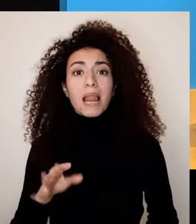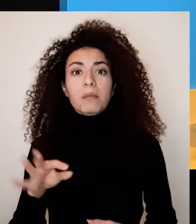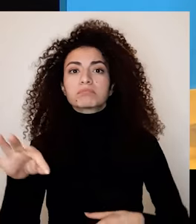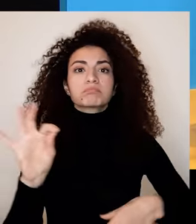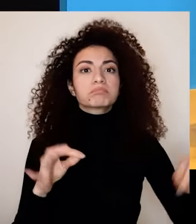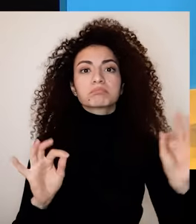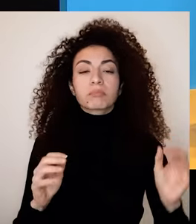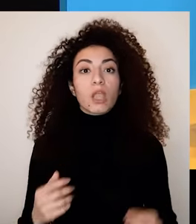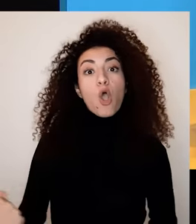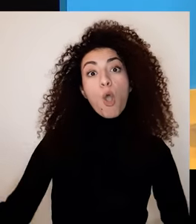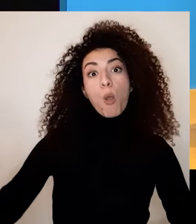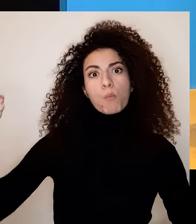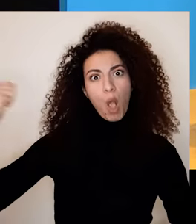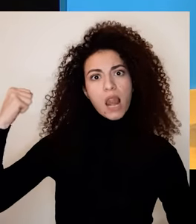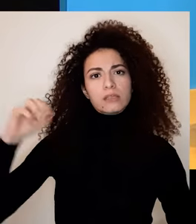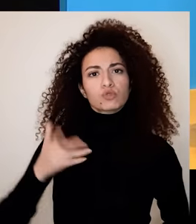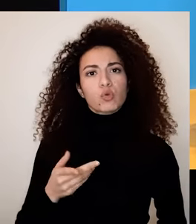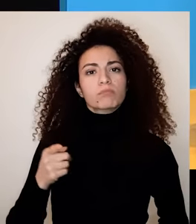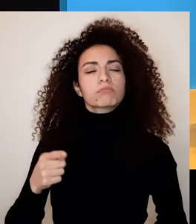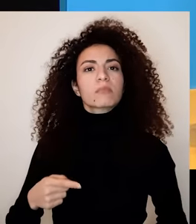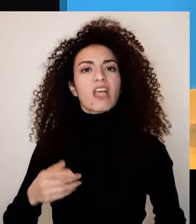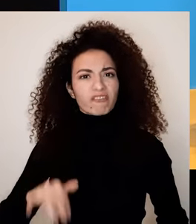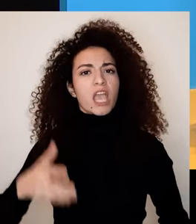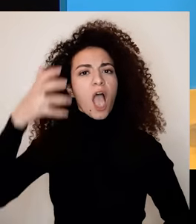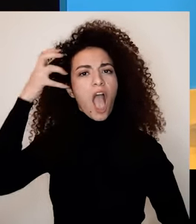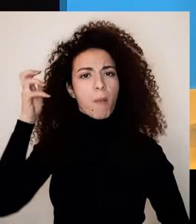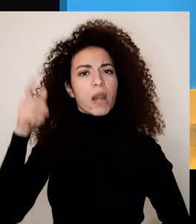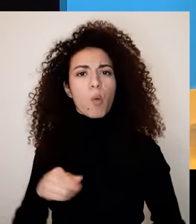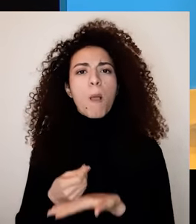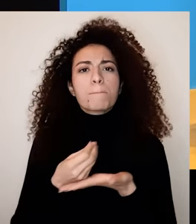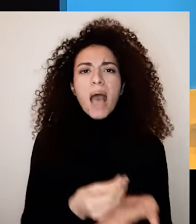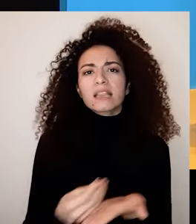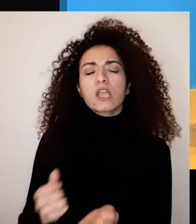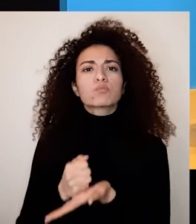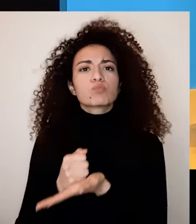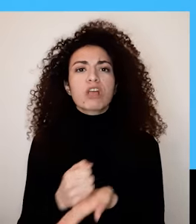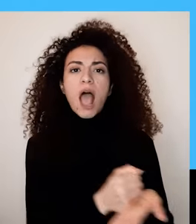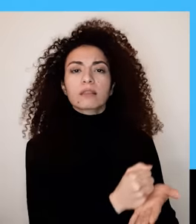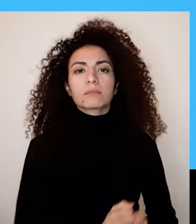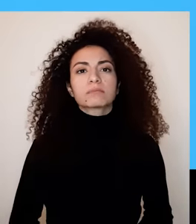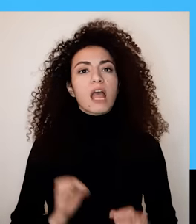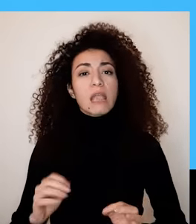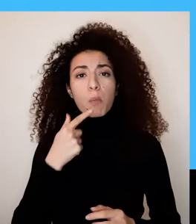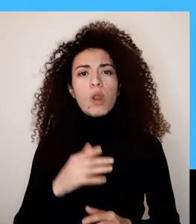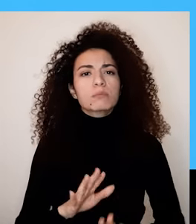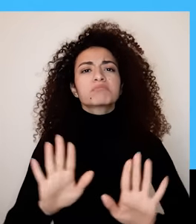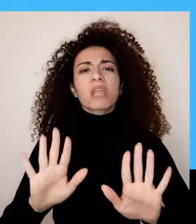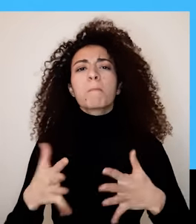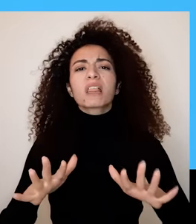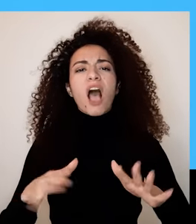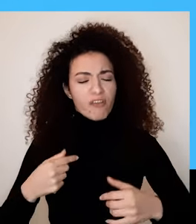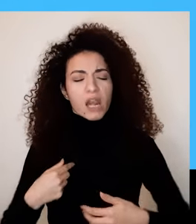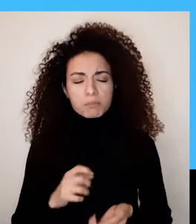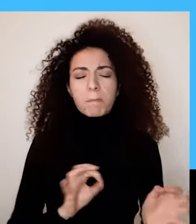لأنه يطلبوا فالمخلص بيعتبر نفسه خبير بتقديم حلول متعلقة بأمور الغير من عبارات المخلص